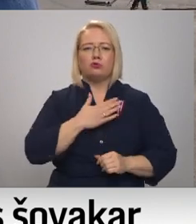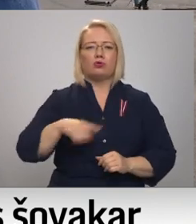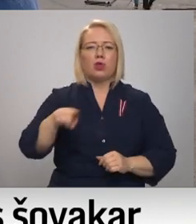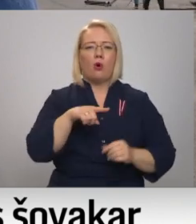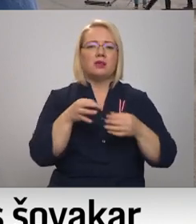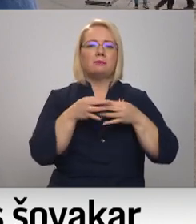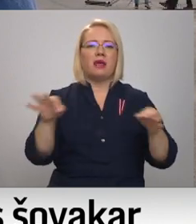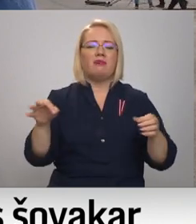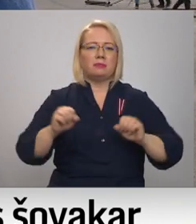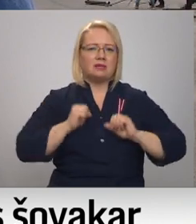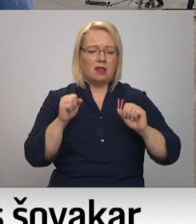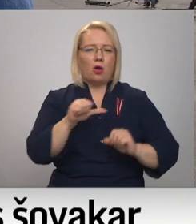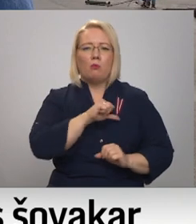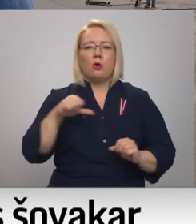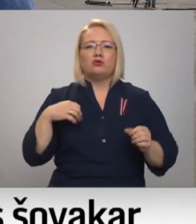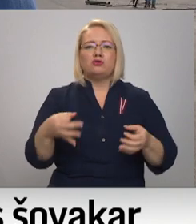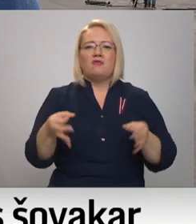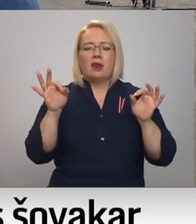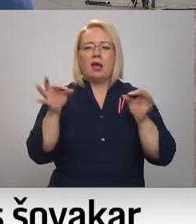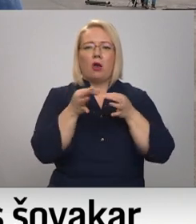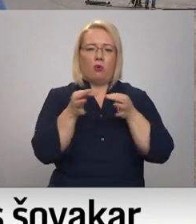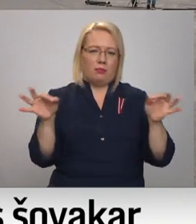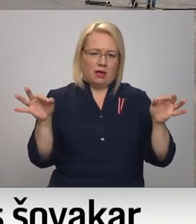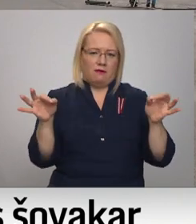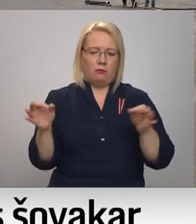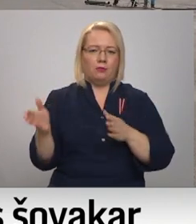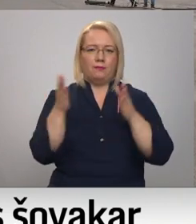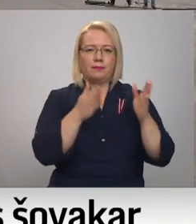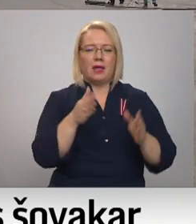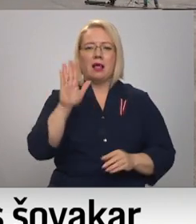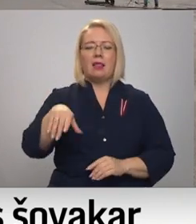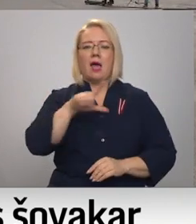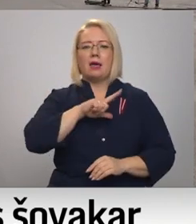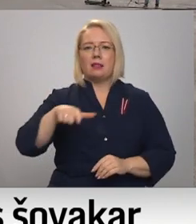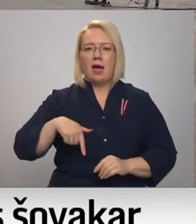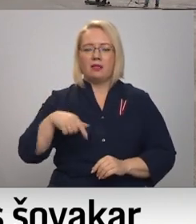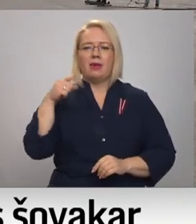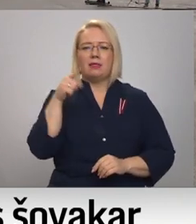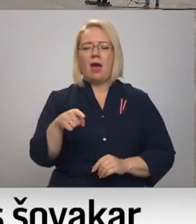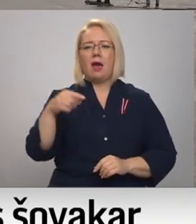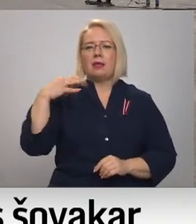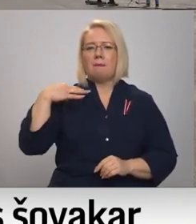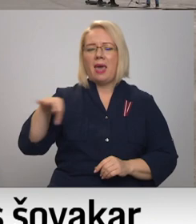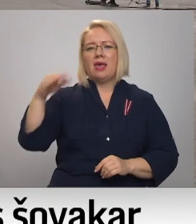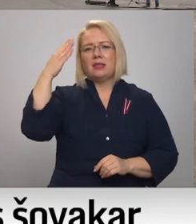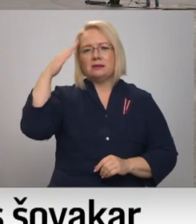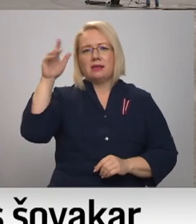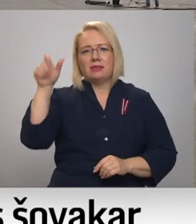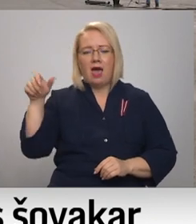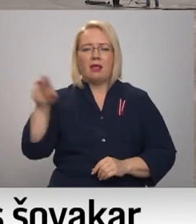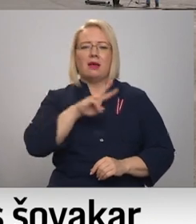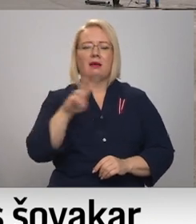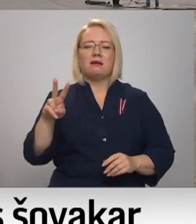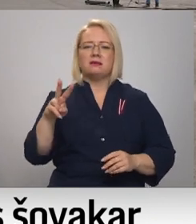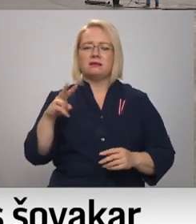brīvības sentiens un pārsvarīgāko brīvību. Jā, rūtījums. Jā, lai Latvijai ir tādis meitas un tādi dēli, kas tur to